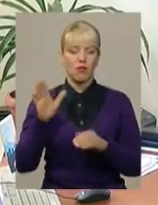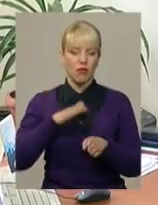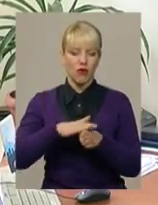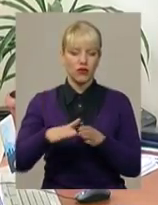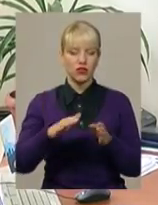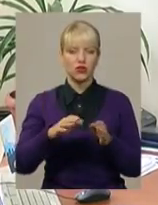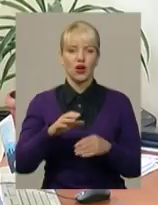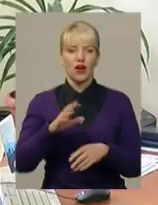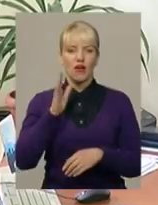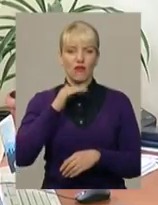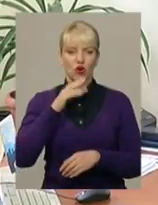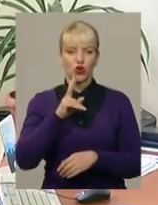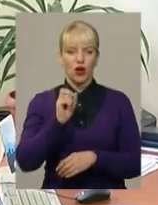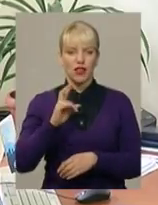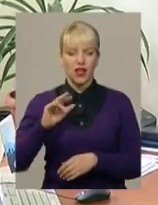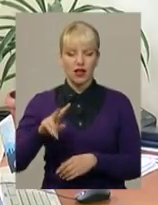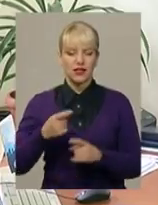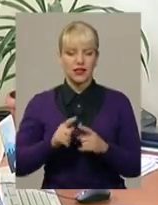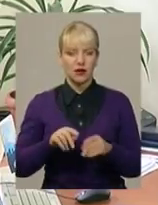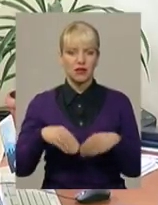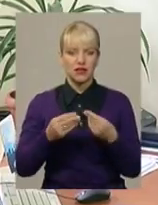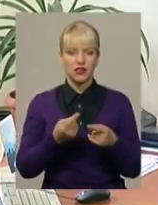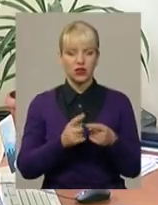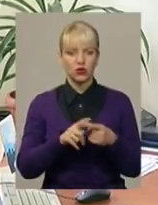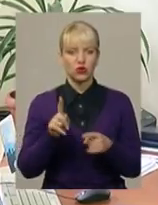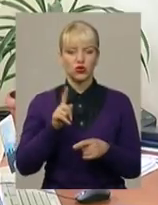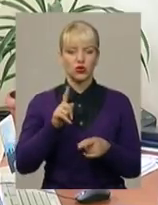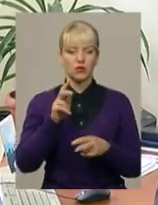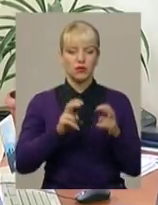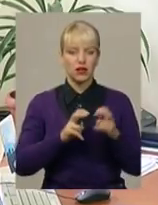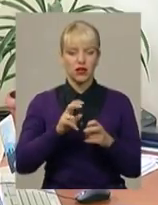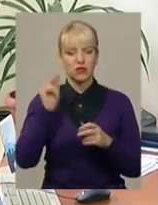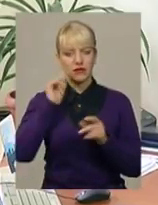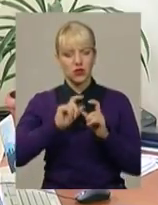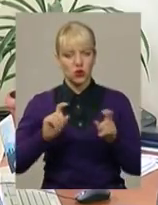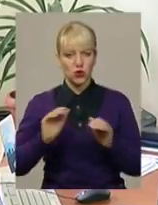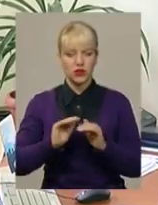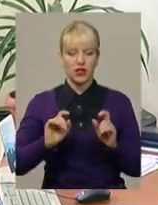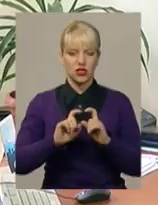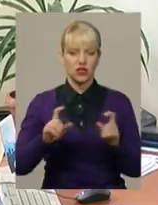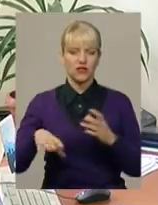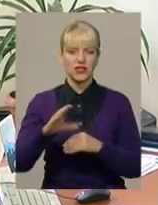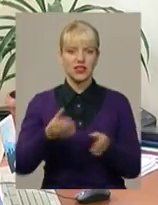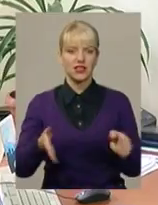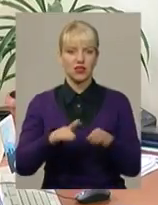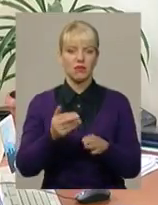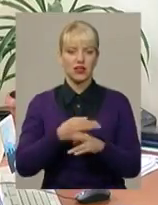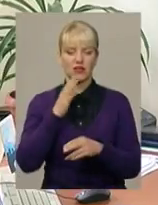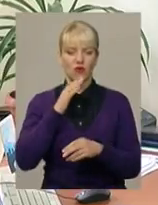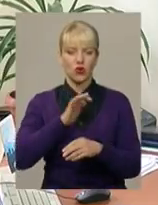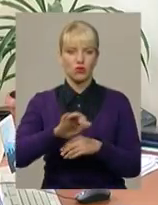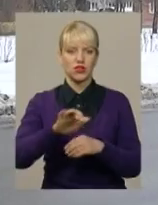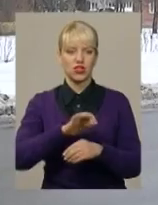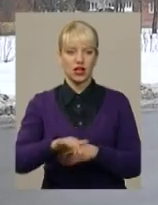Це призведе до того, що підприємства, школи, дитячі садочки, всі остануться без водопостачання і без